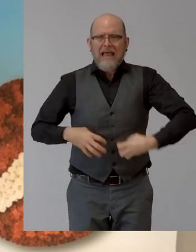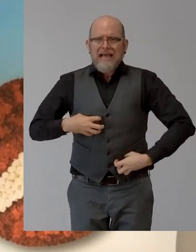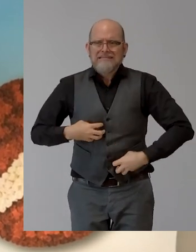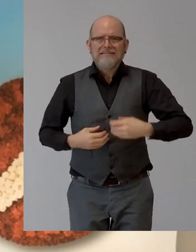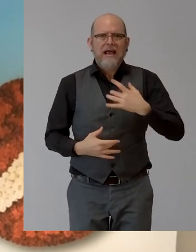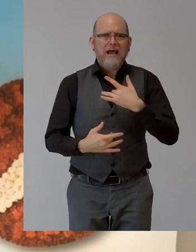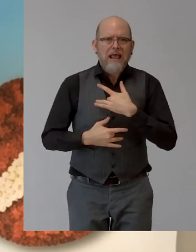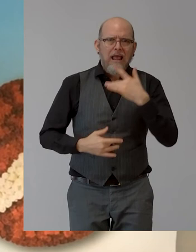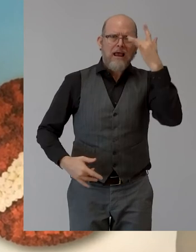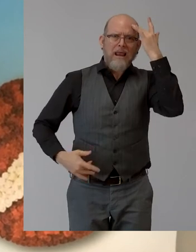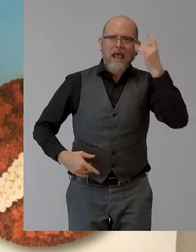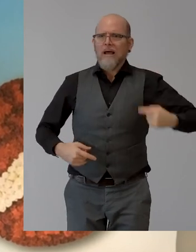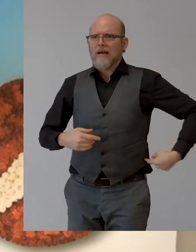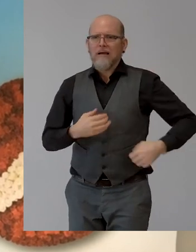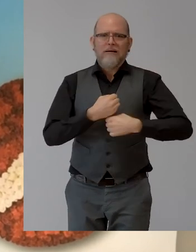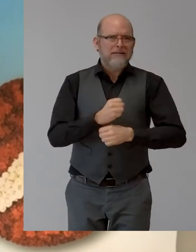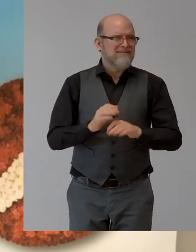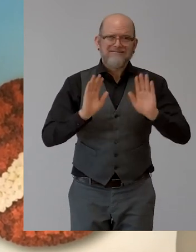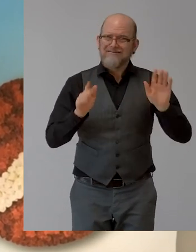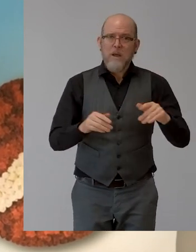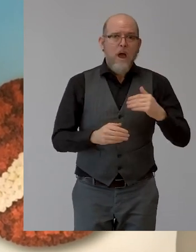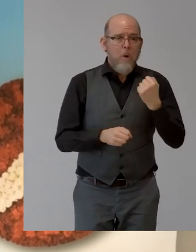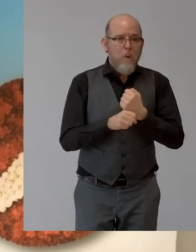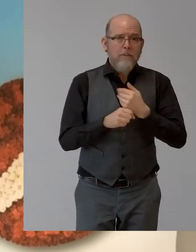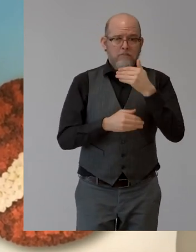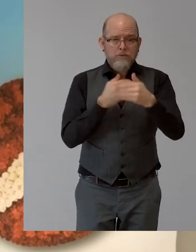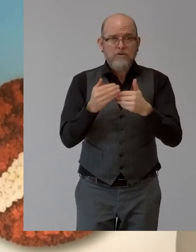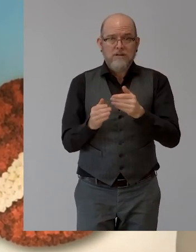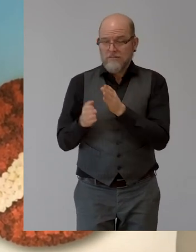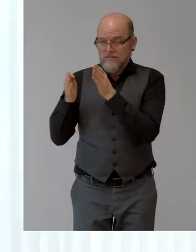well as all other colleagues in our organization.